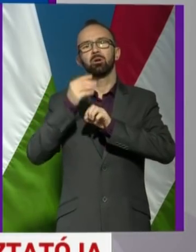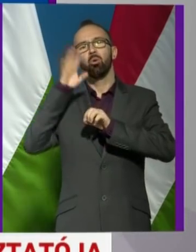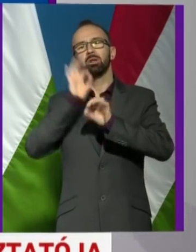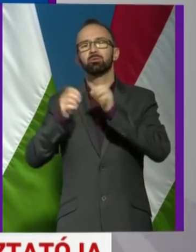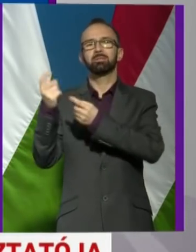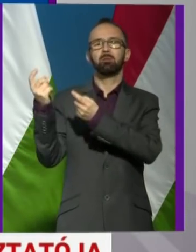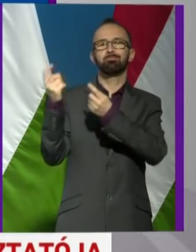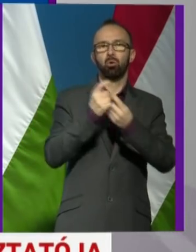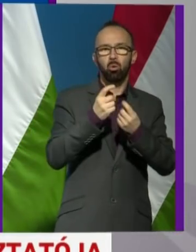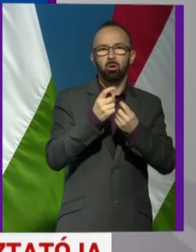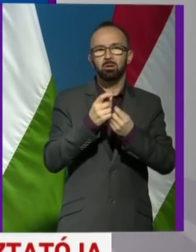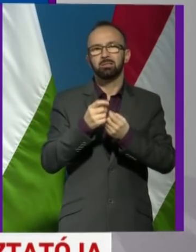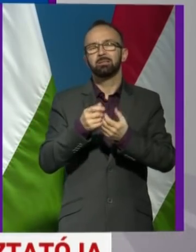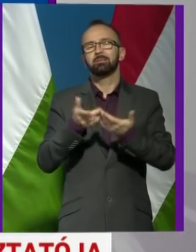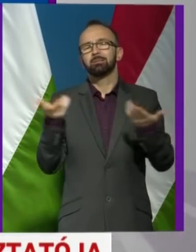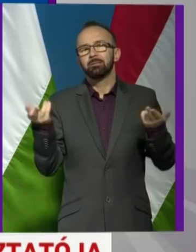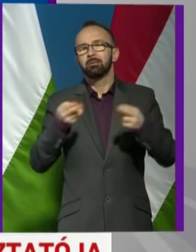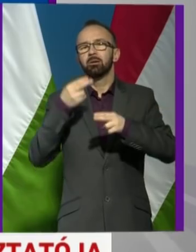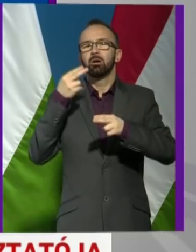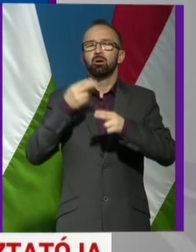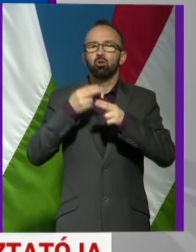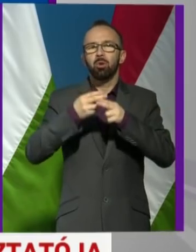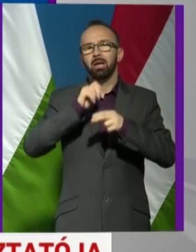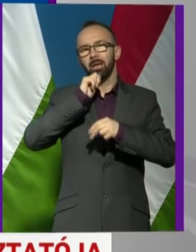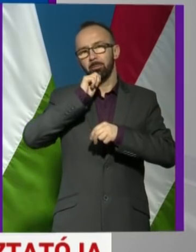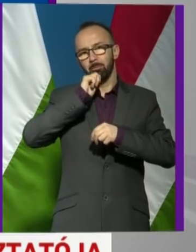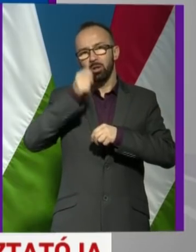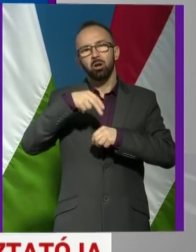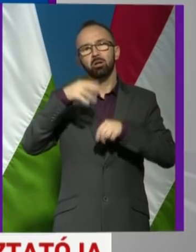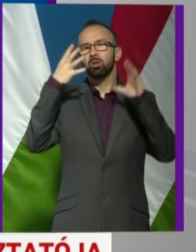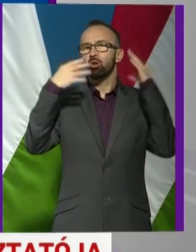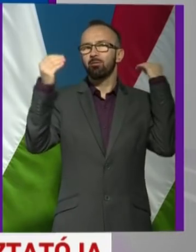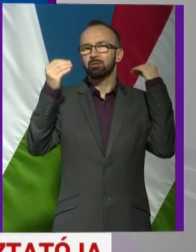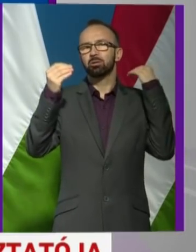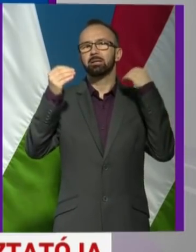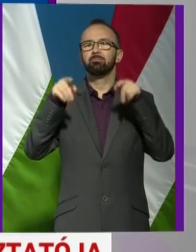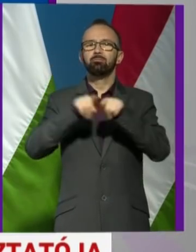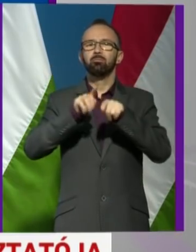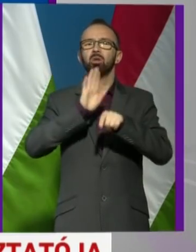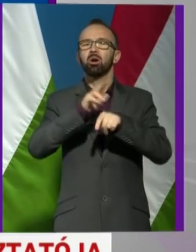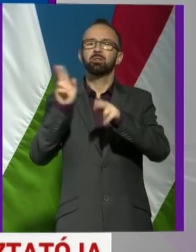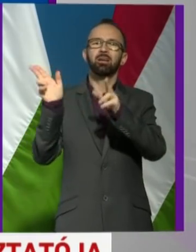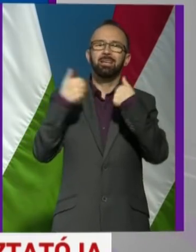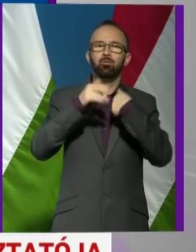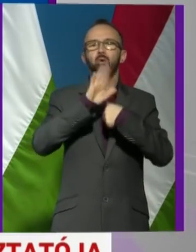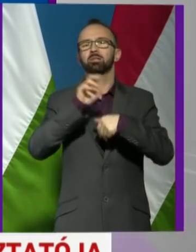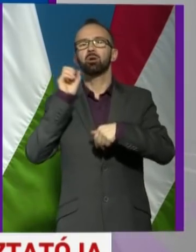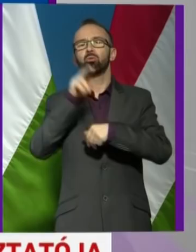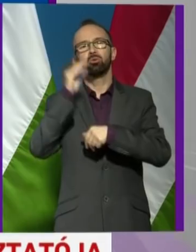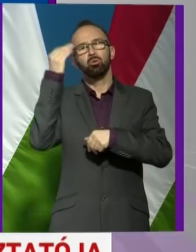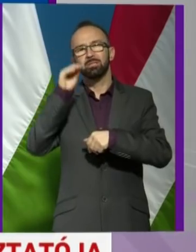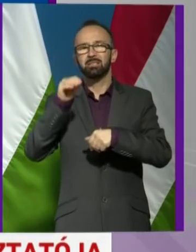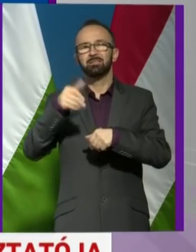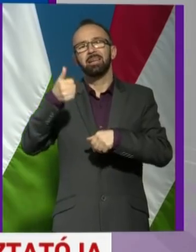Olaszországból egyetértenek-e a római magyar nagykövetségnek a hazahívó, hazaküldő üzenetével,